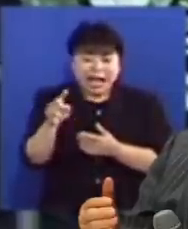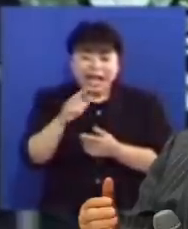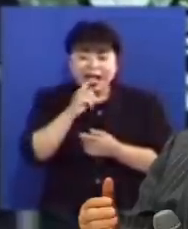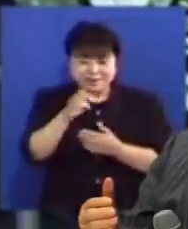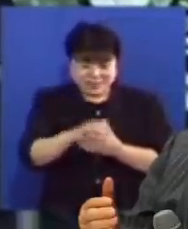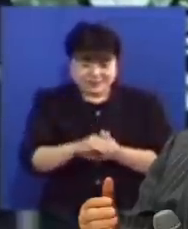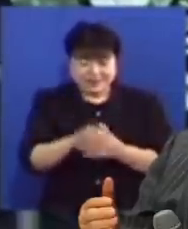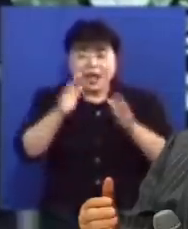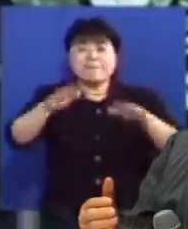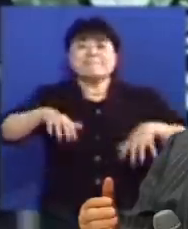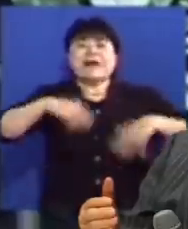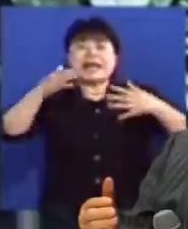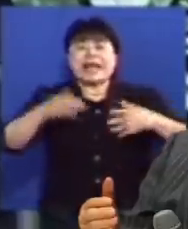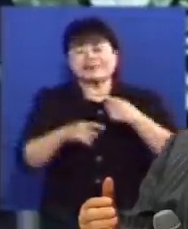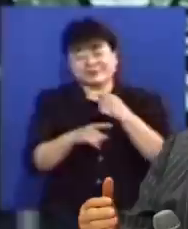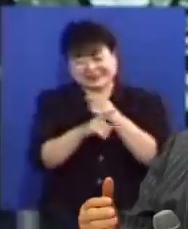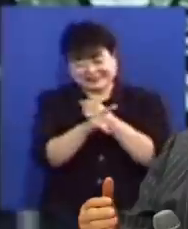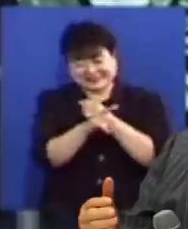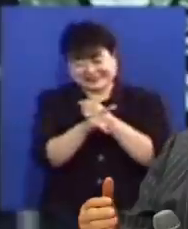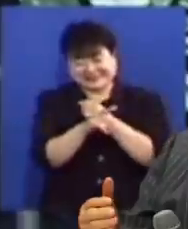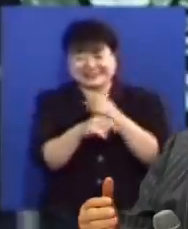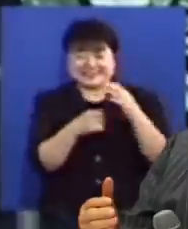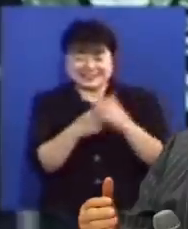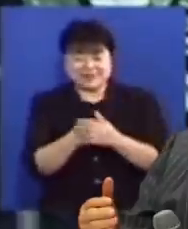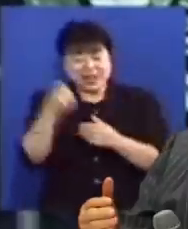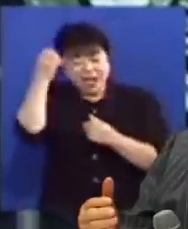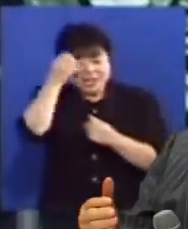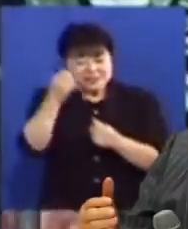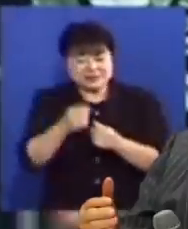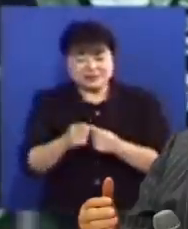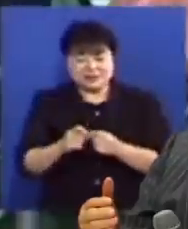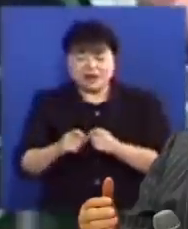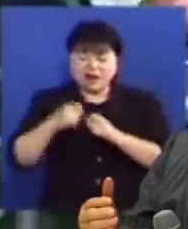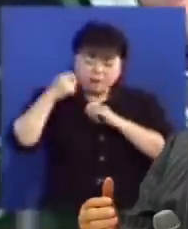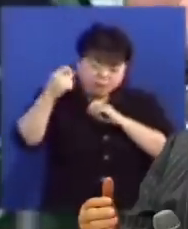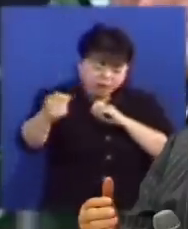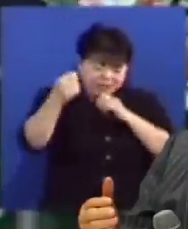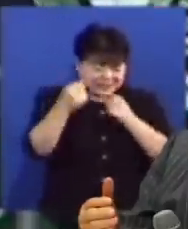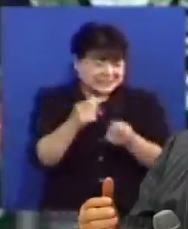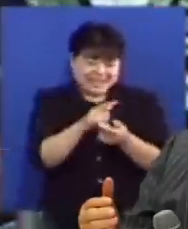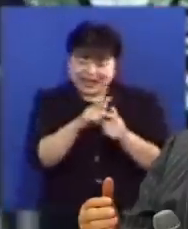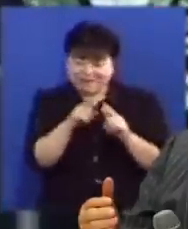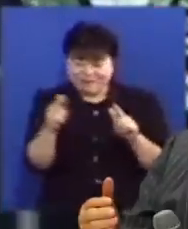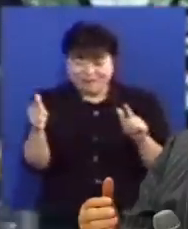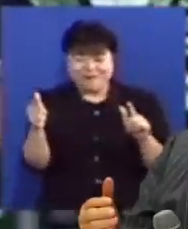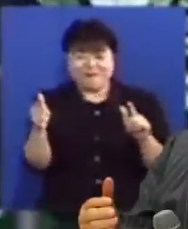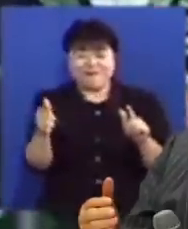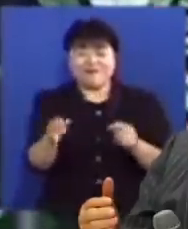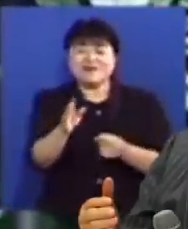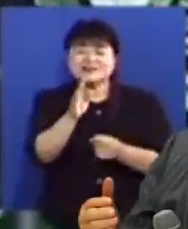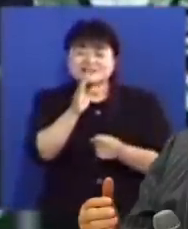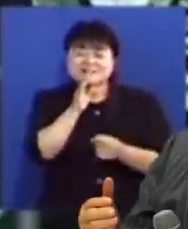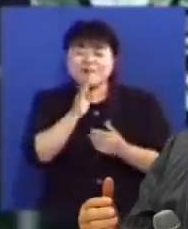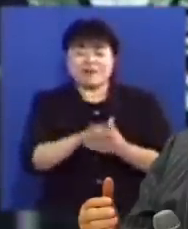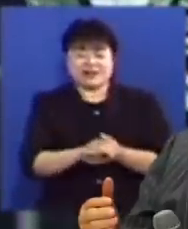바람입니다 그러므로 성령은 구만리장천 멀리 계시니도 아니시고 저